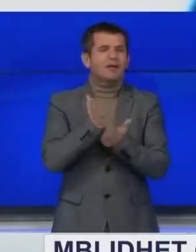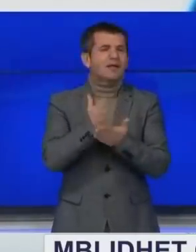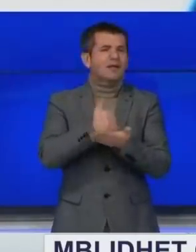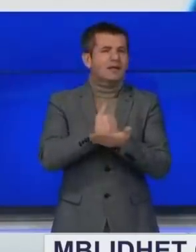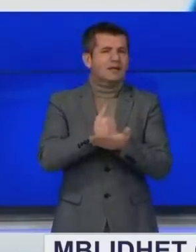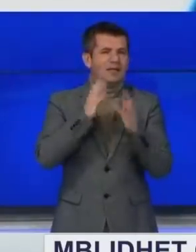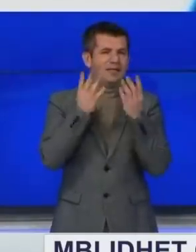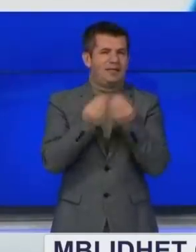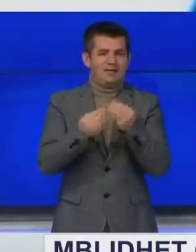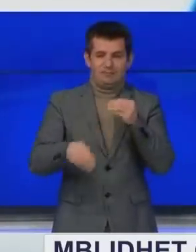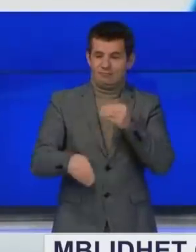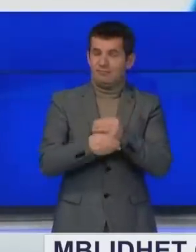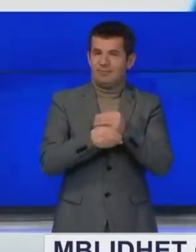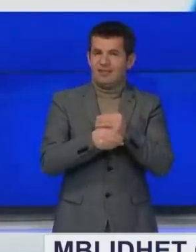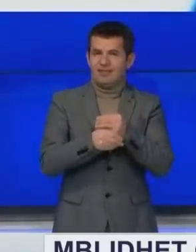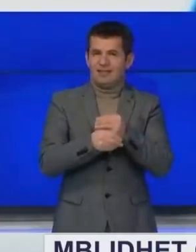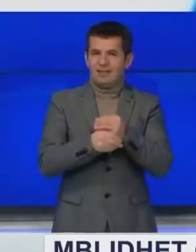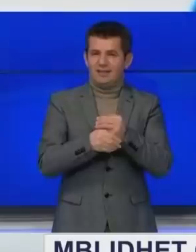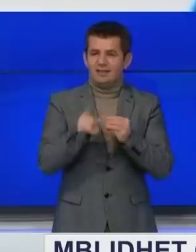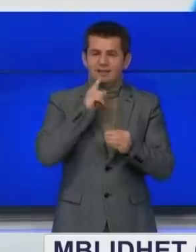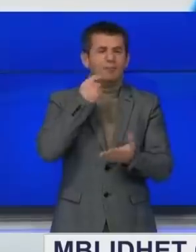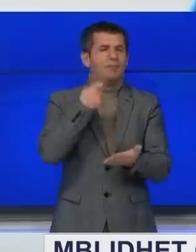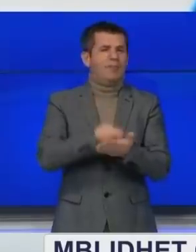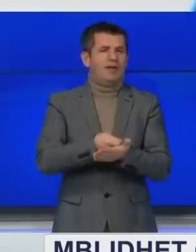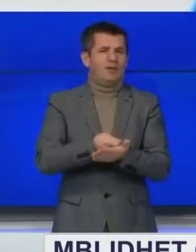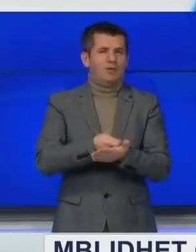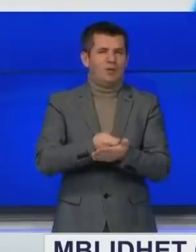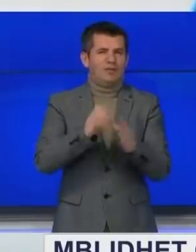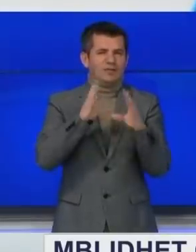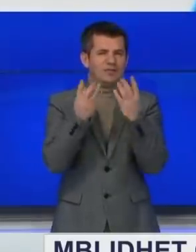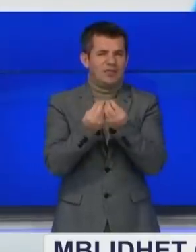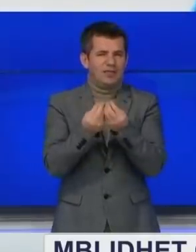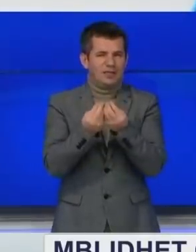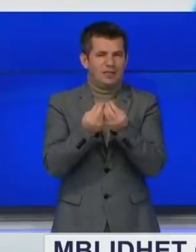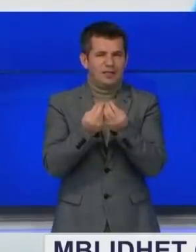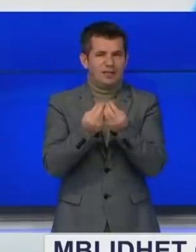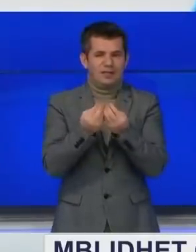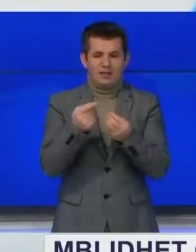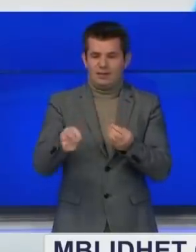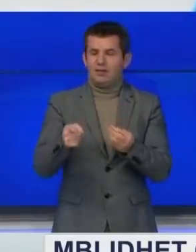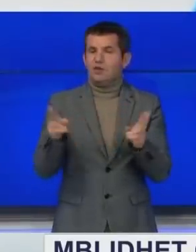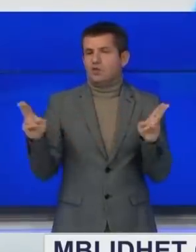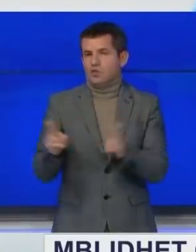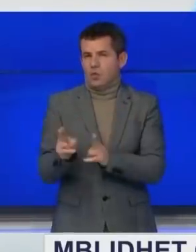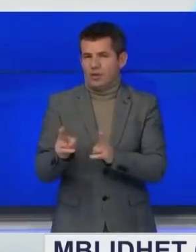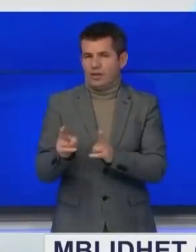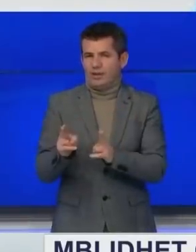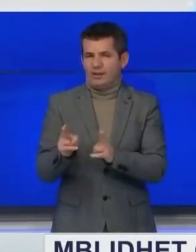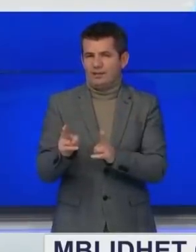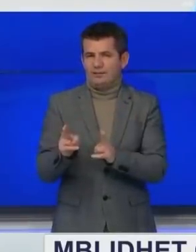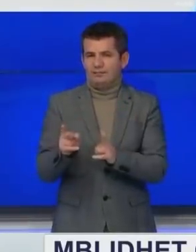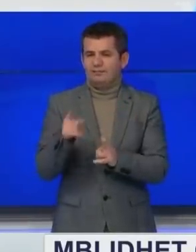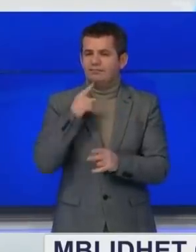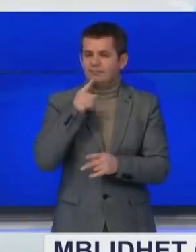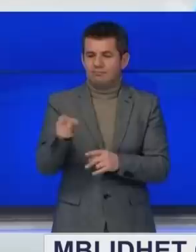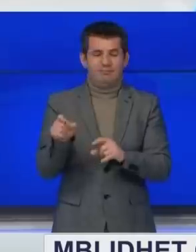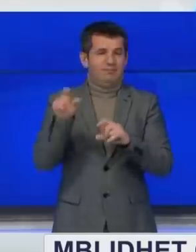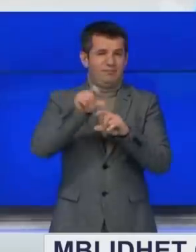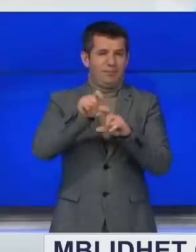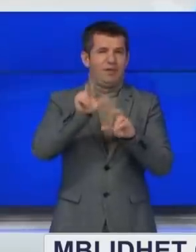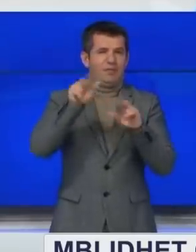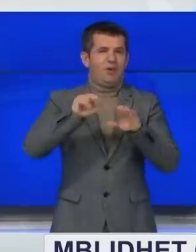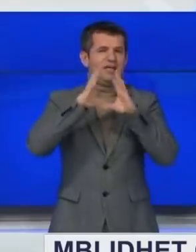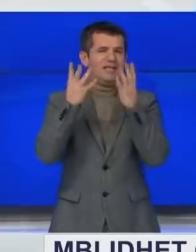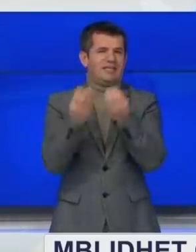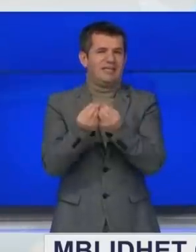shtesen e par, e cilat do të paguhet në muajnë shkurt. Kjo përfshin të gjithë